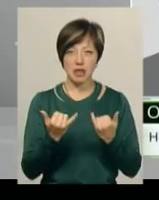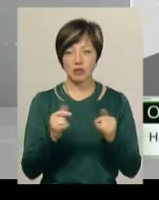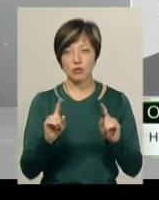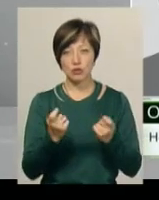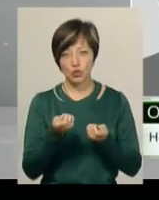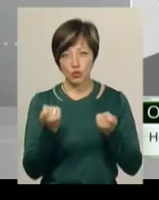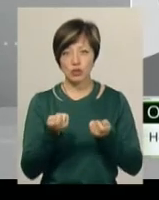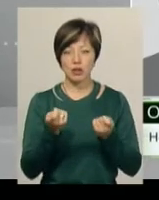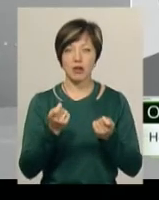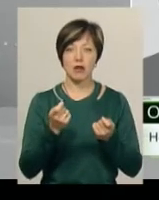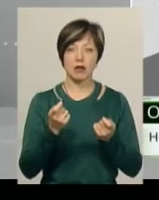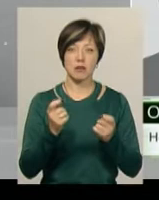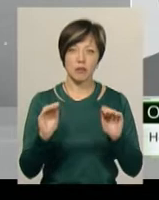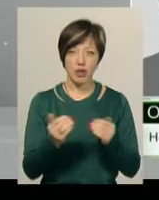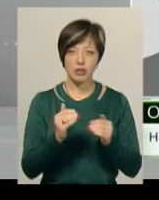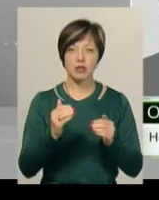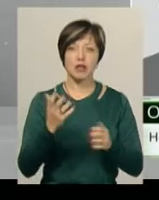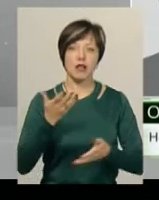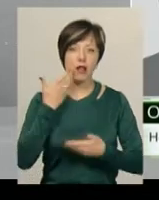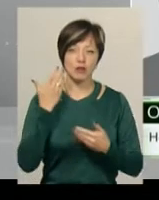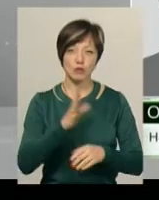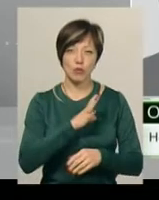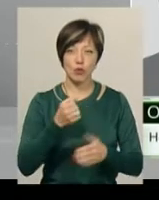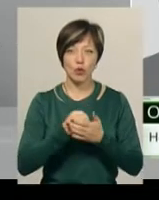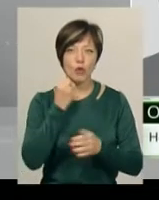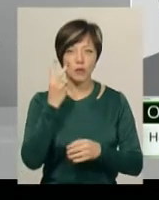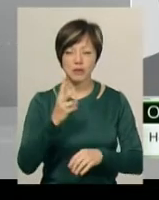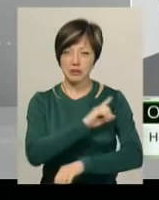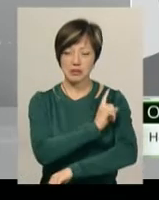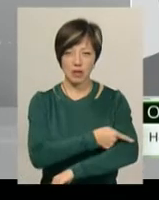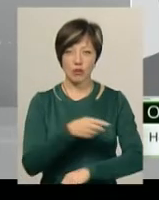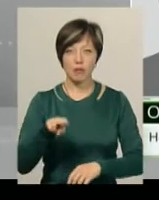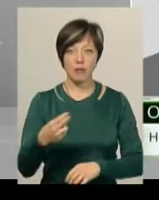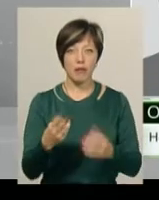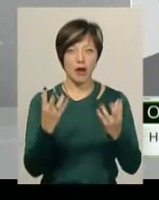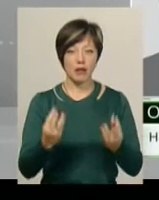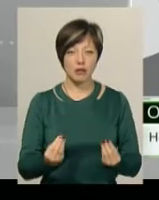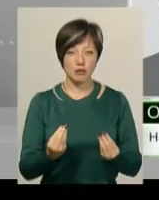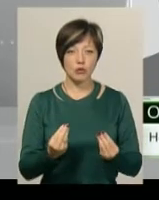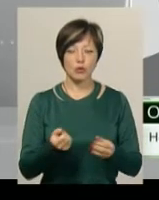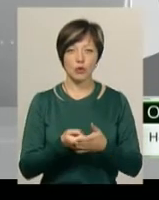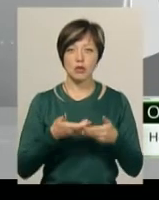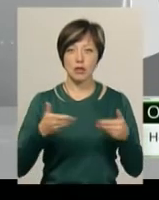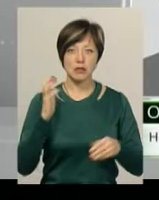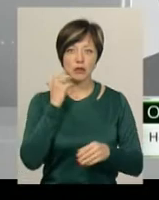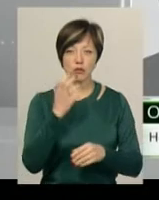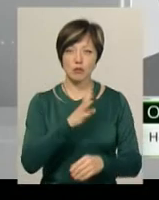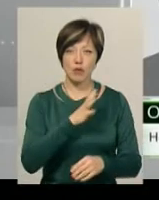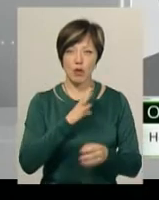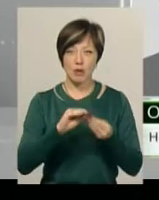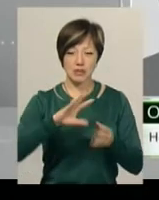трохи вітрець повіяв, трохи легше було. До біда була дуже невелика поп'ятницю, до нас дуже серйозне було